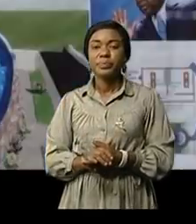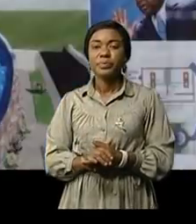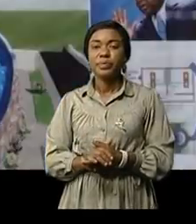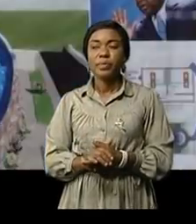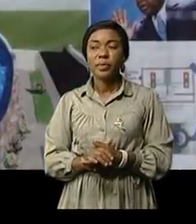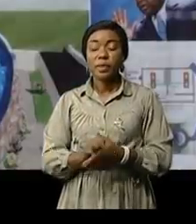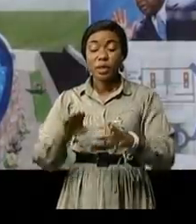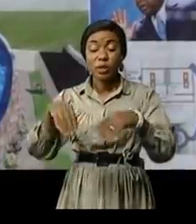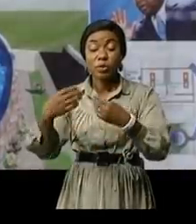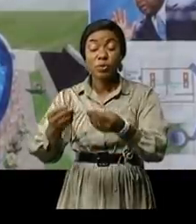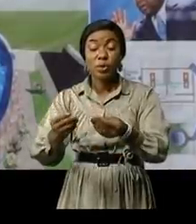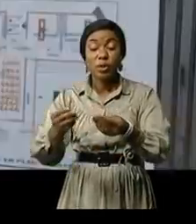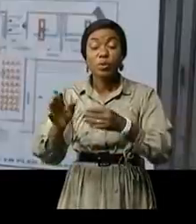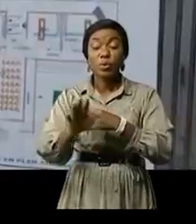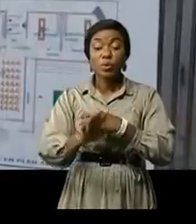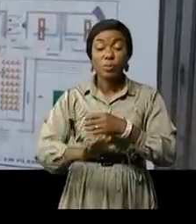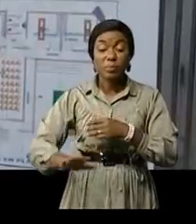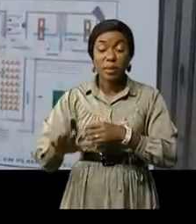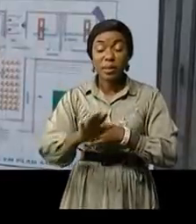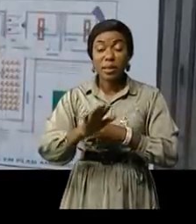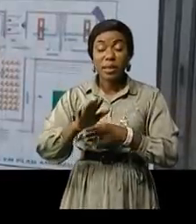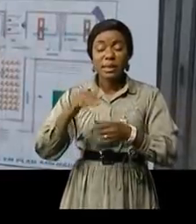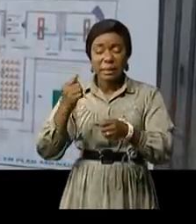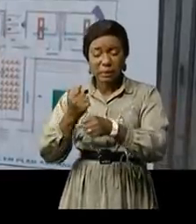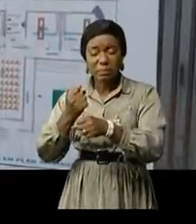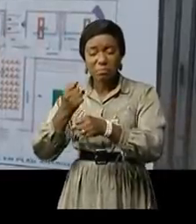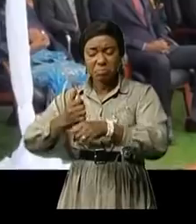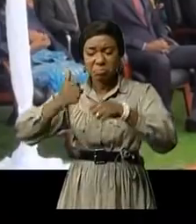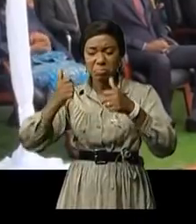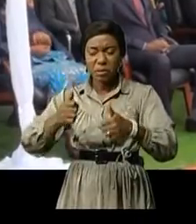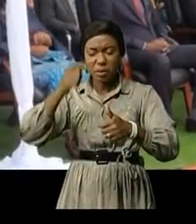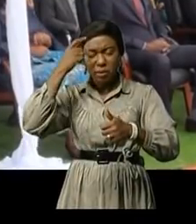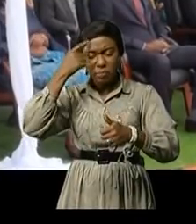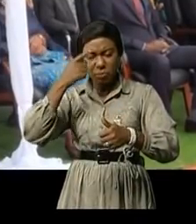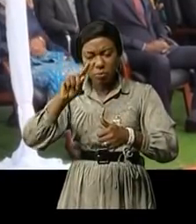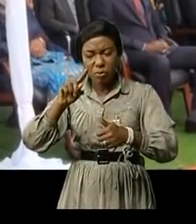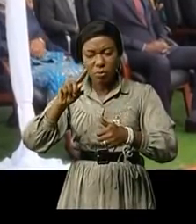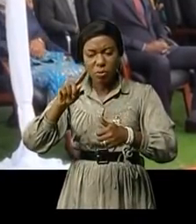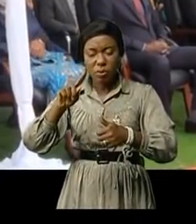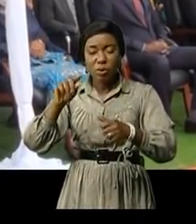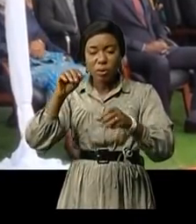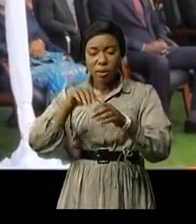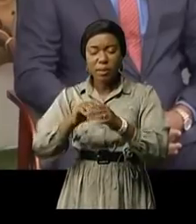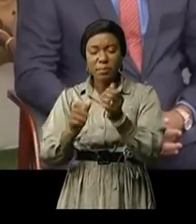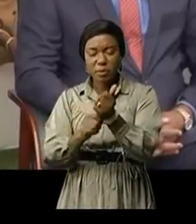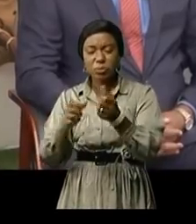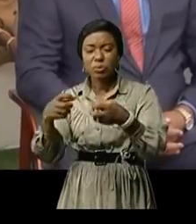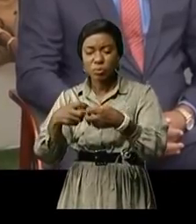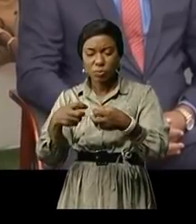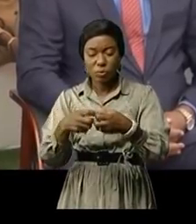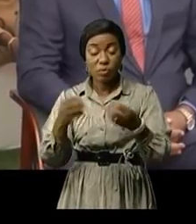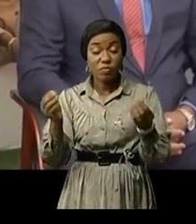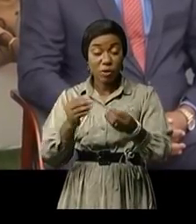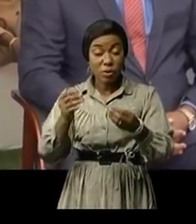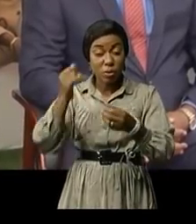Donner au pays une main d'oeuvre qualifiée dans le secteur de l'électricité et plus particulièrement à l'énergie renouvelable, c'est l'objectif principal